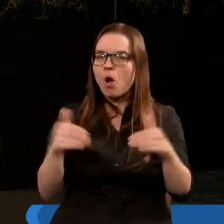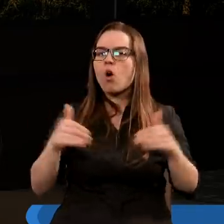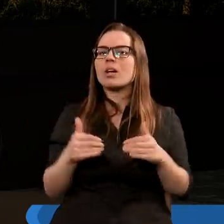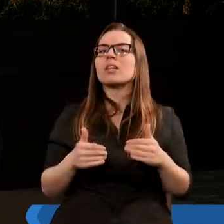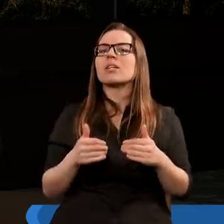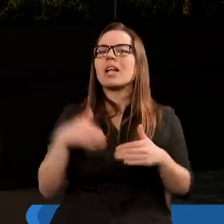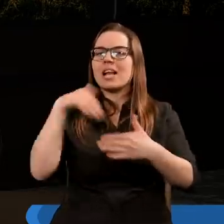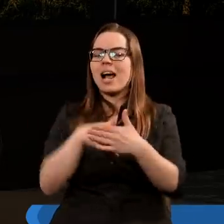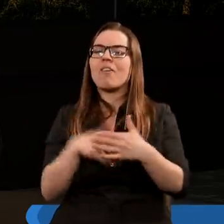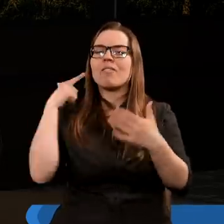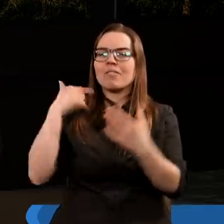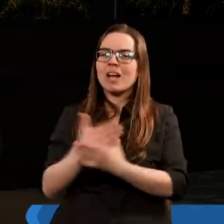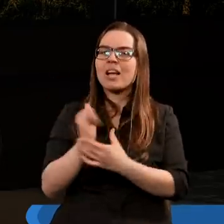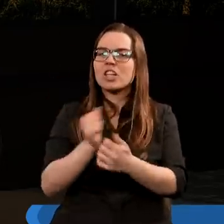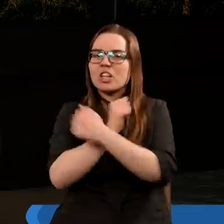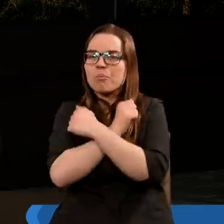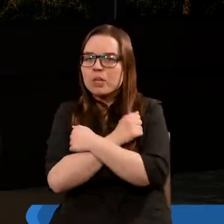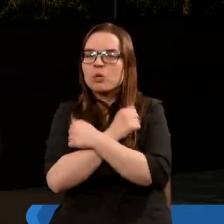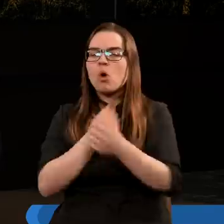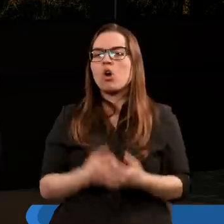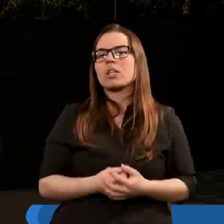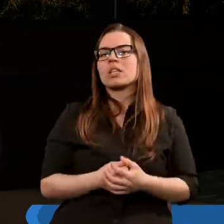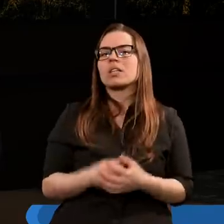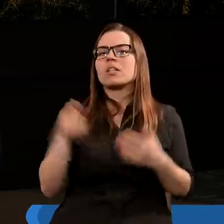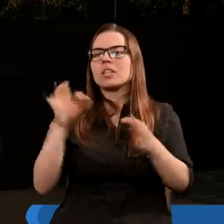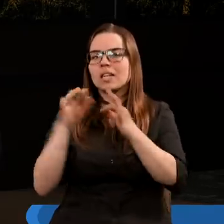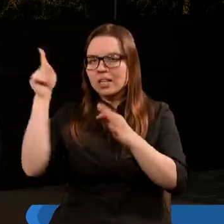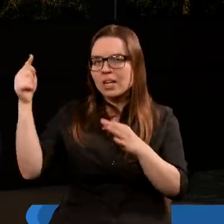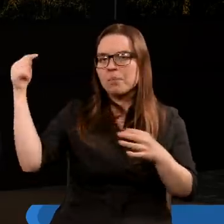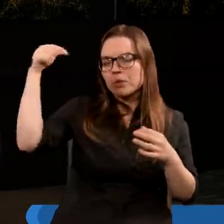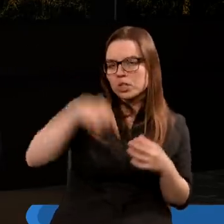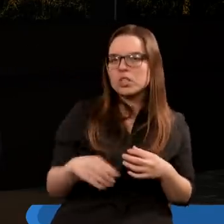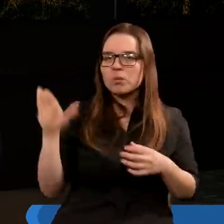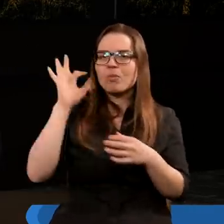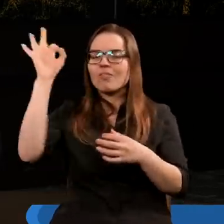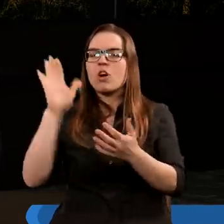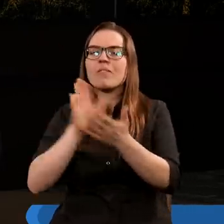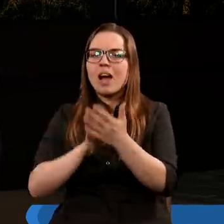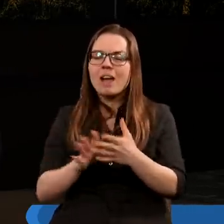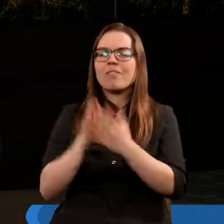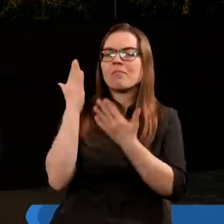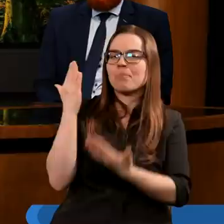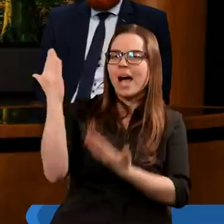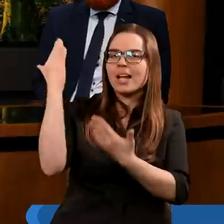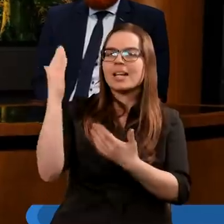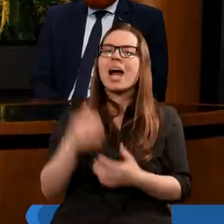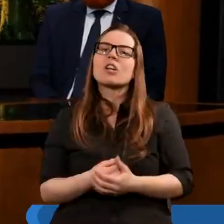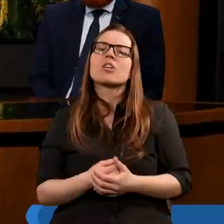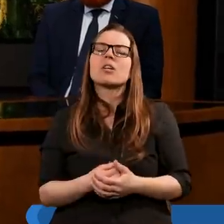zachować wiarę i miłość, gdy przyjdziesz, Panie, w swojej chwale i w majestacie.